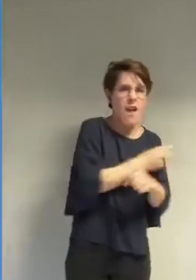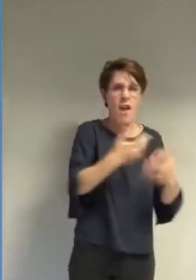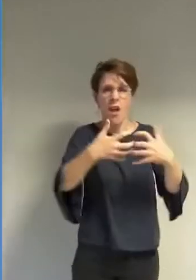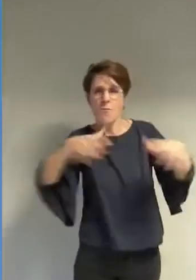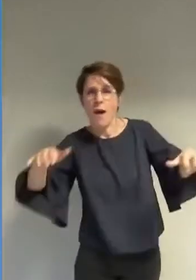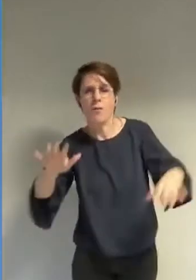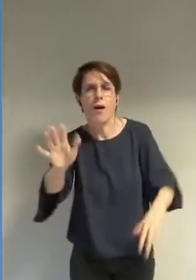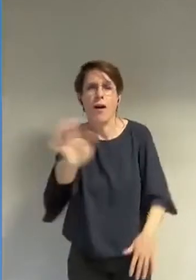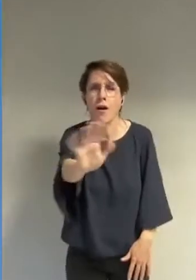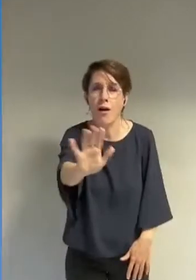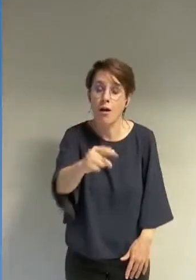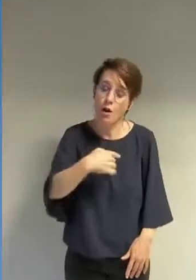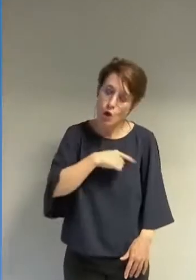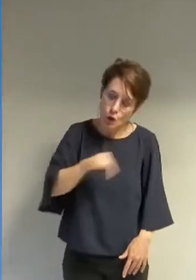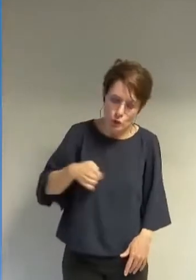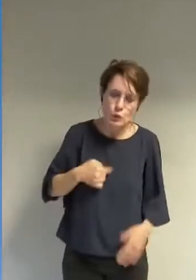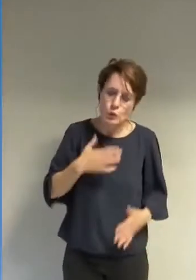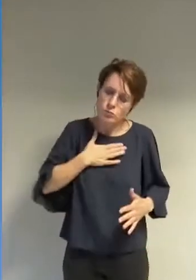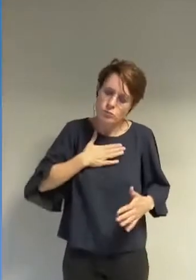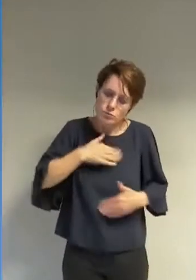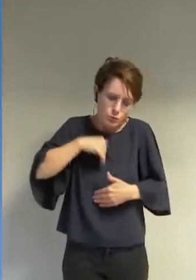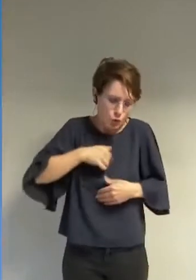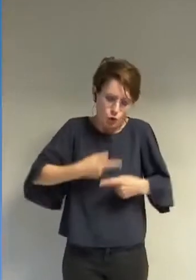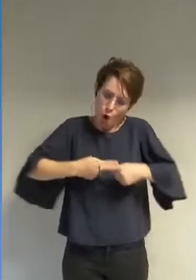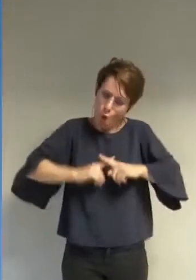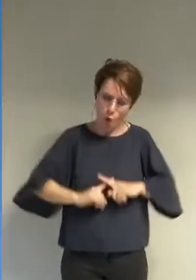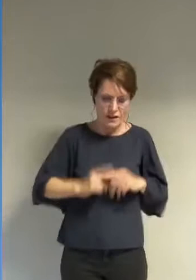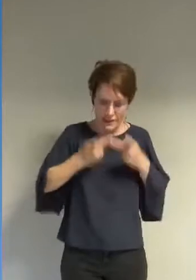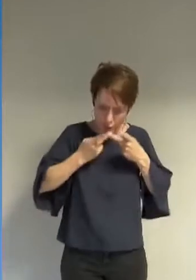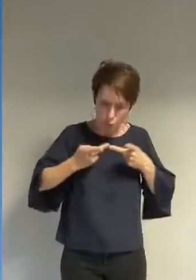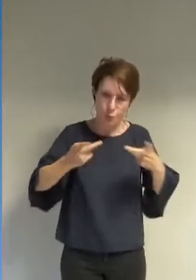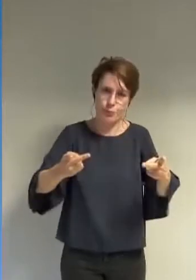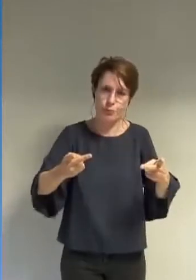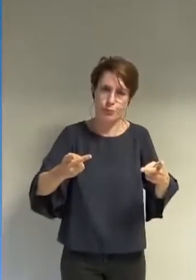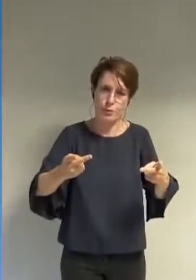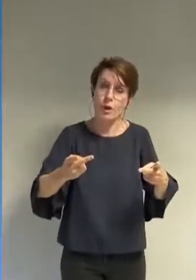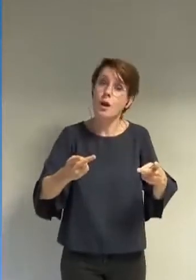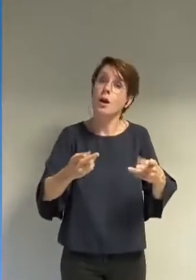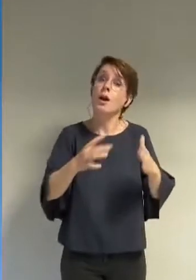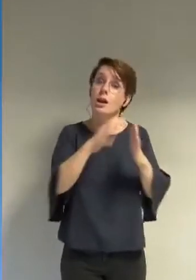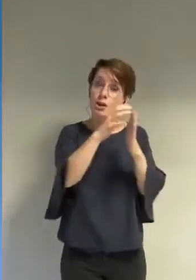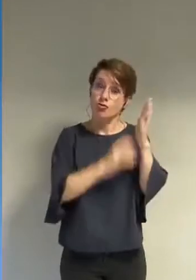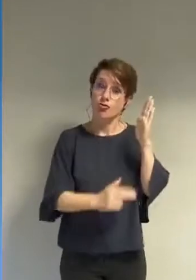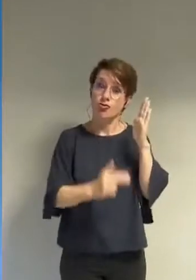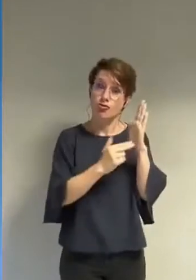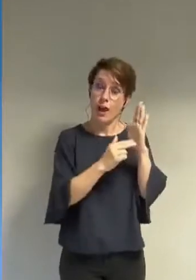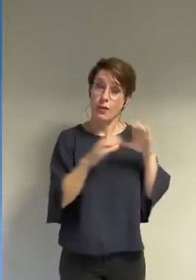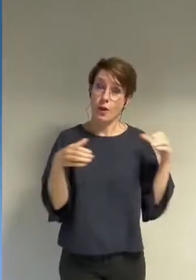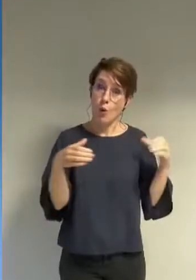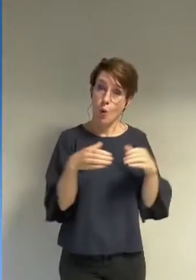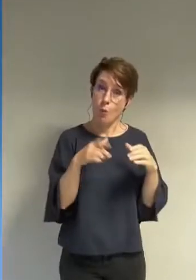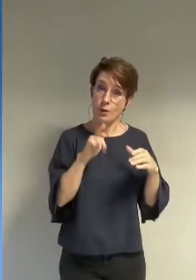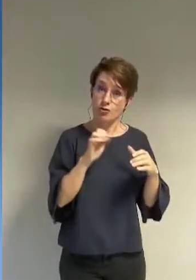en invoquant la clause de conscience prévue dans la charte de notre groupe